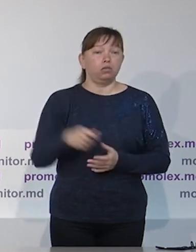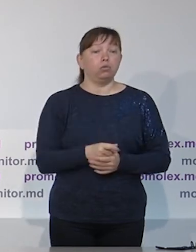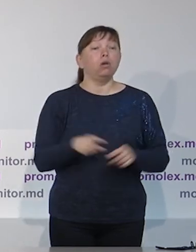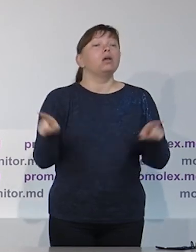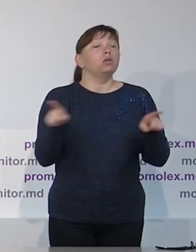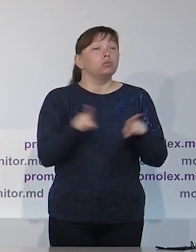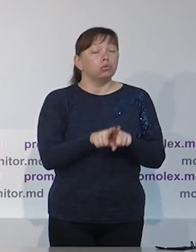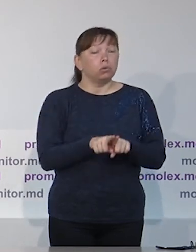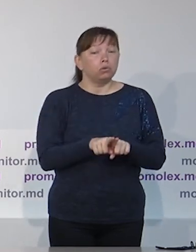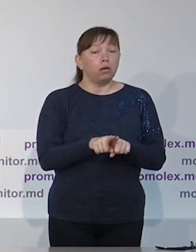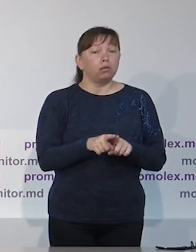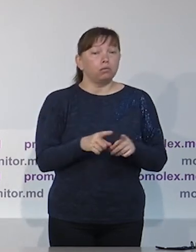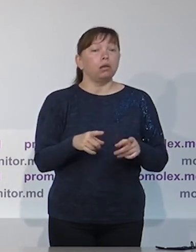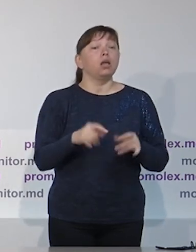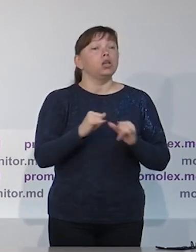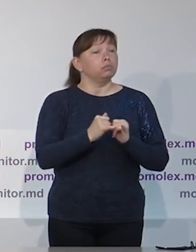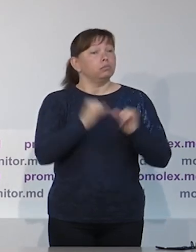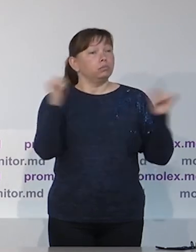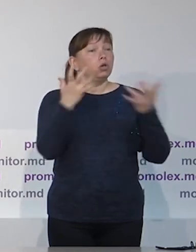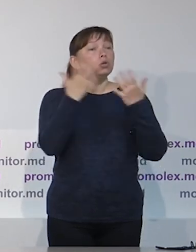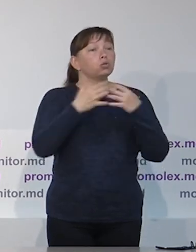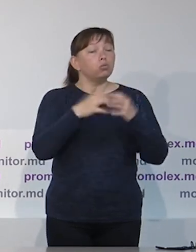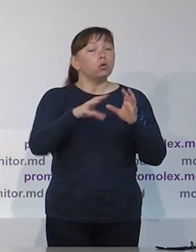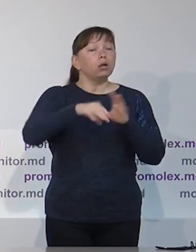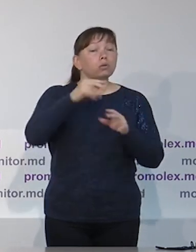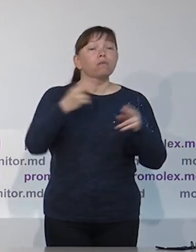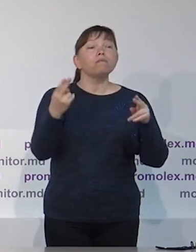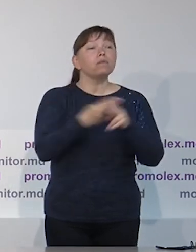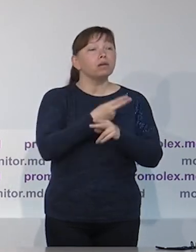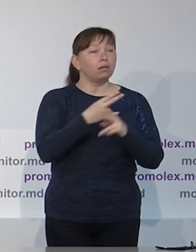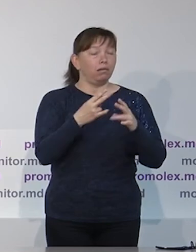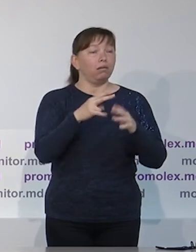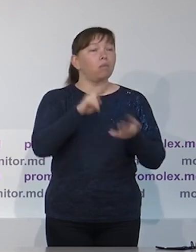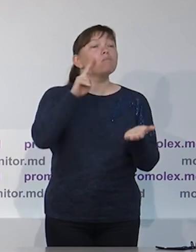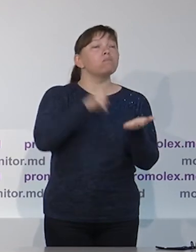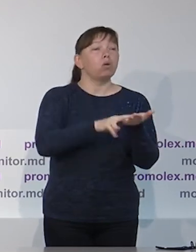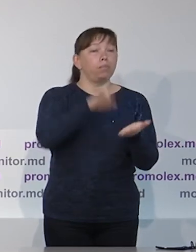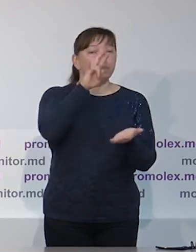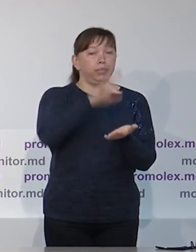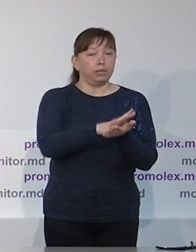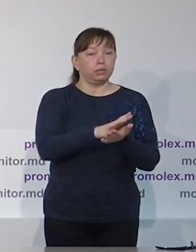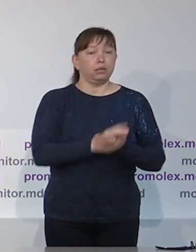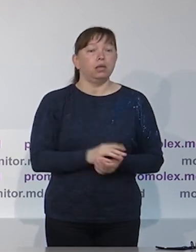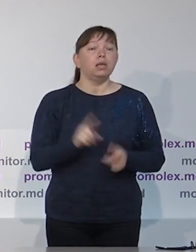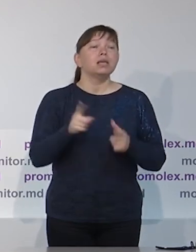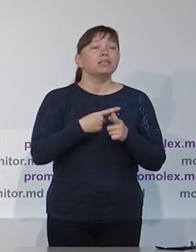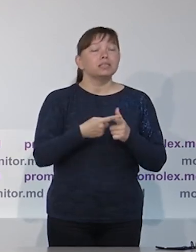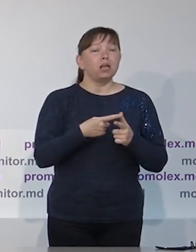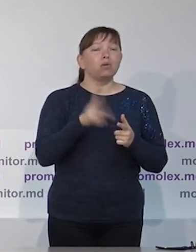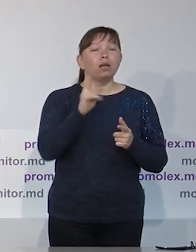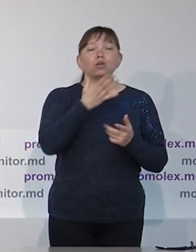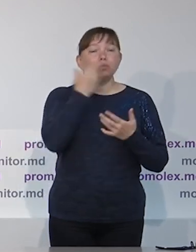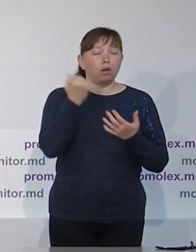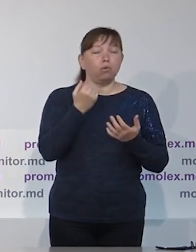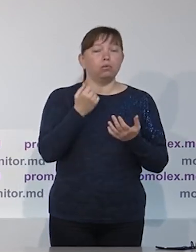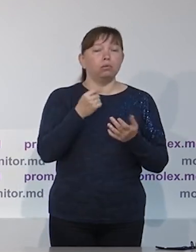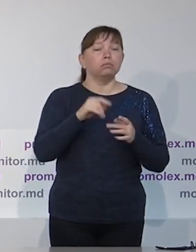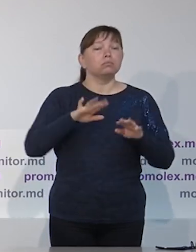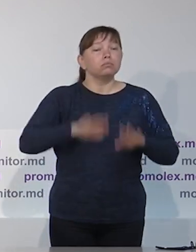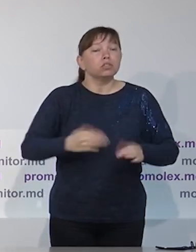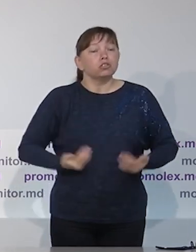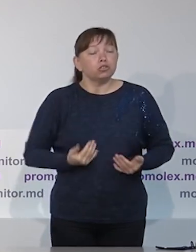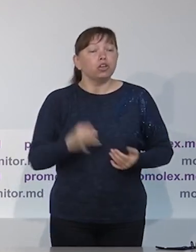избирателей. То есть примерно на 7,5 тысяч меньше избирателей. В то же время возрастает количество